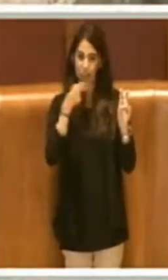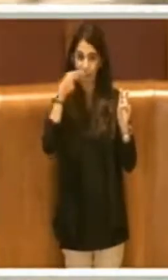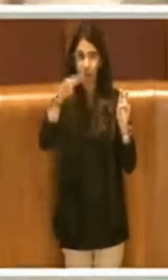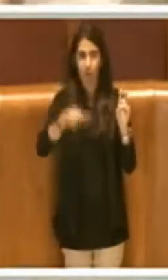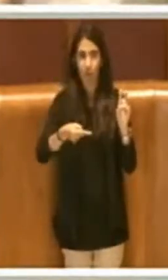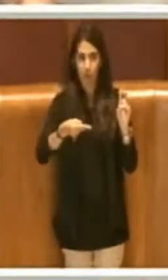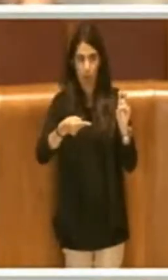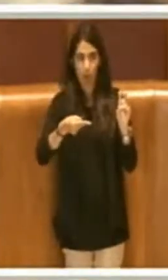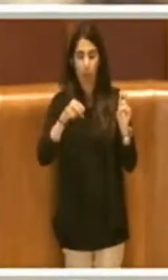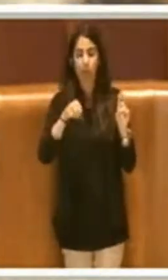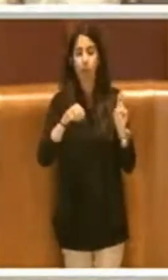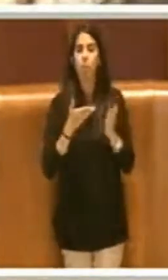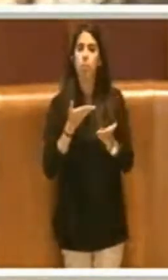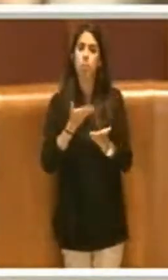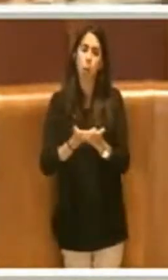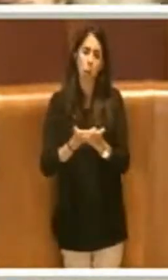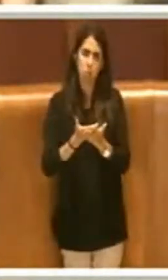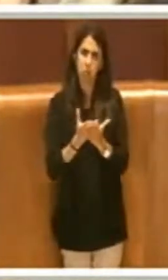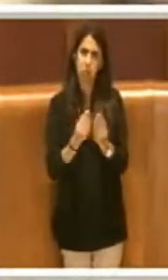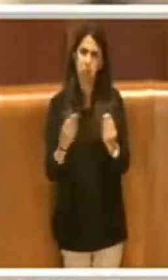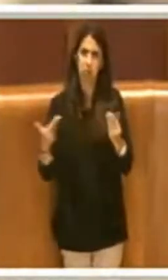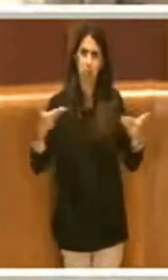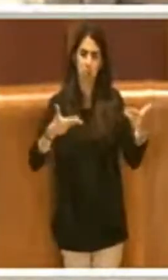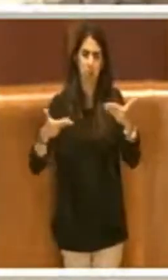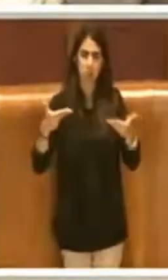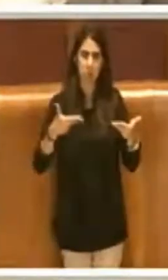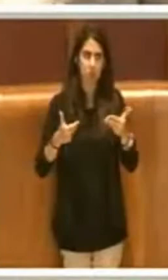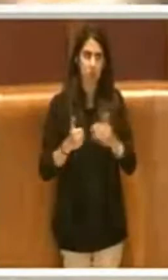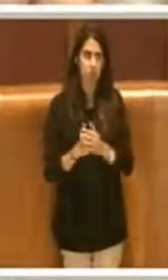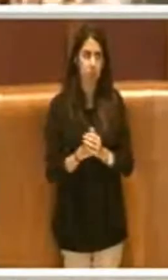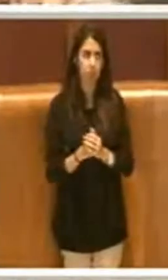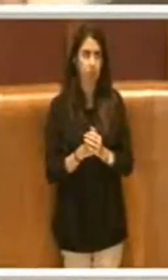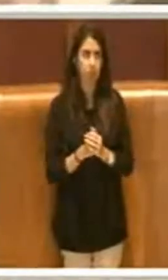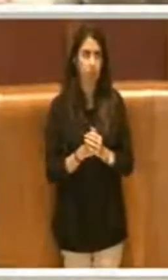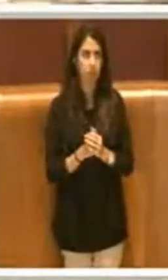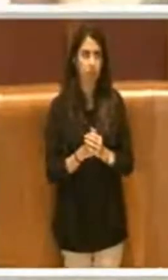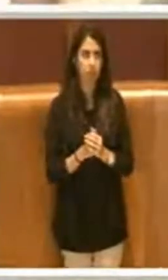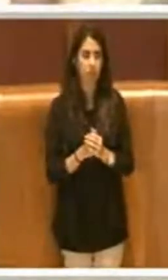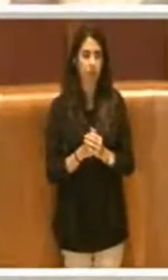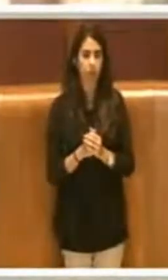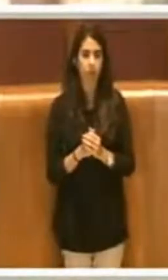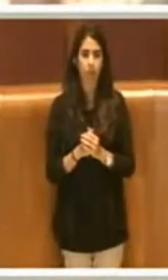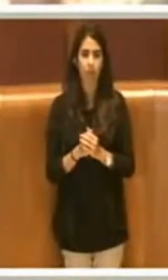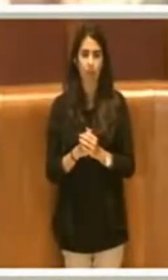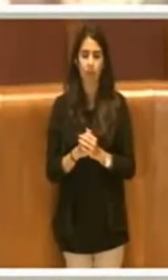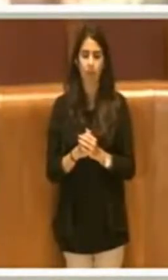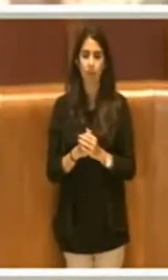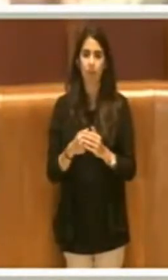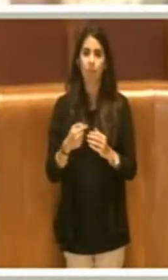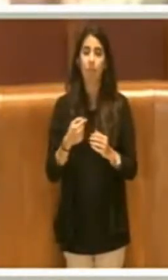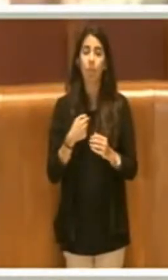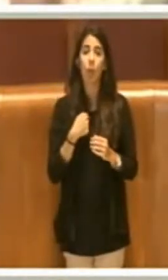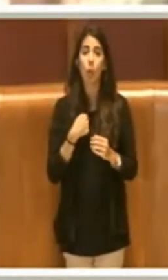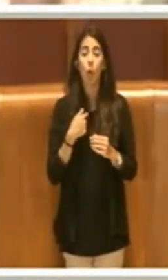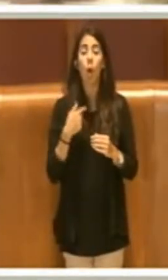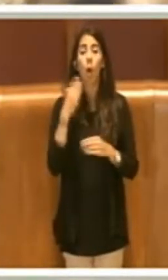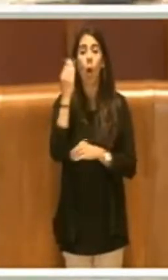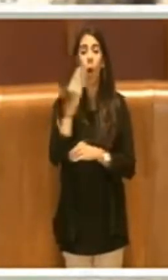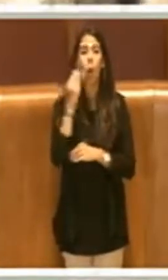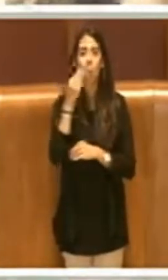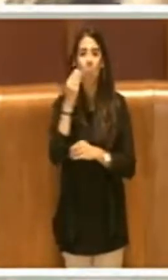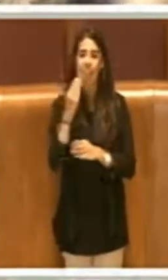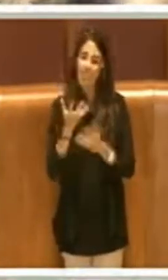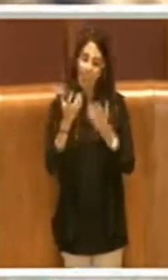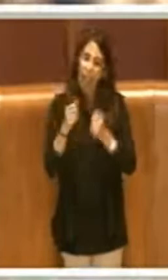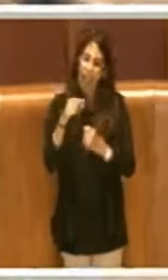proposto da più parti e io ho pensato di farlo mio per diversi